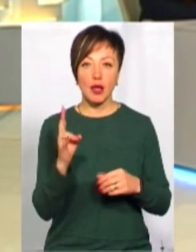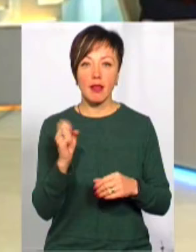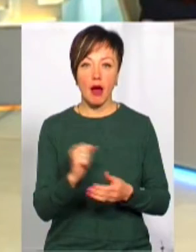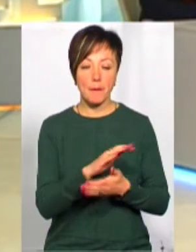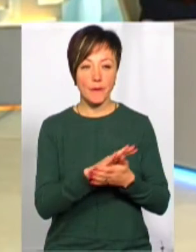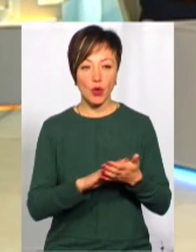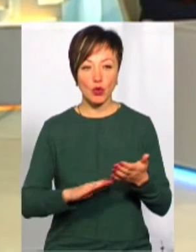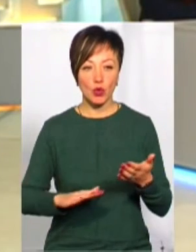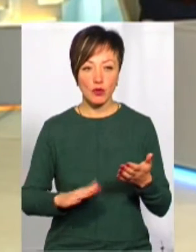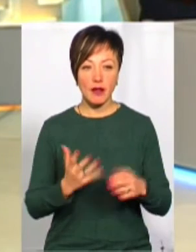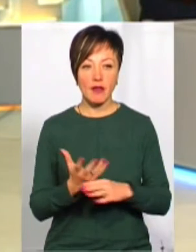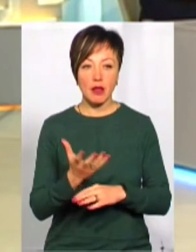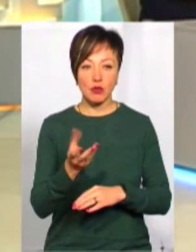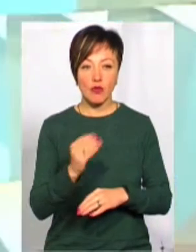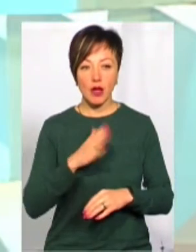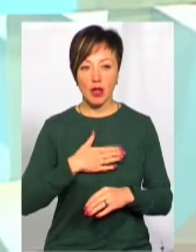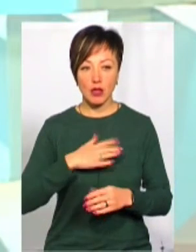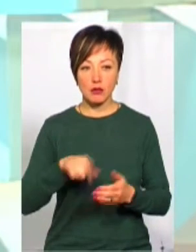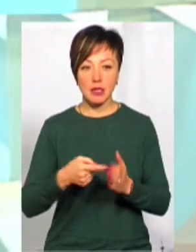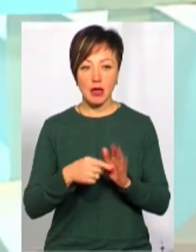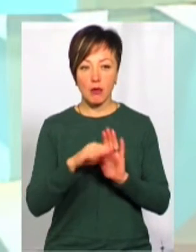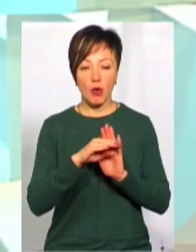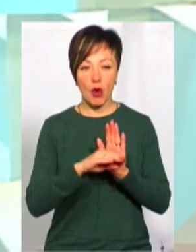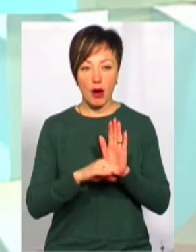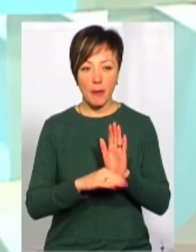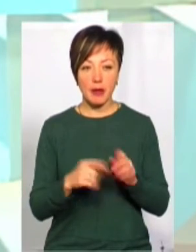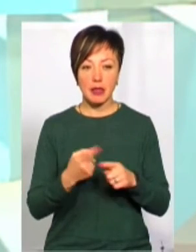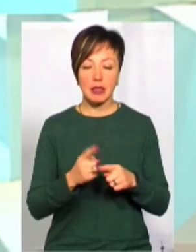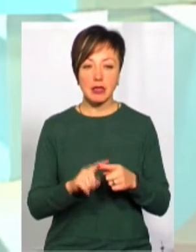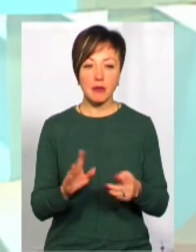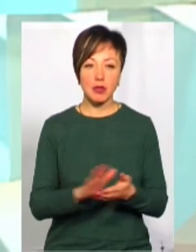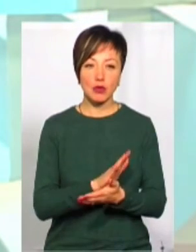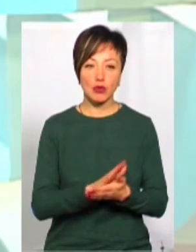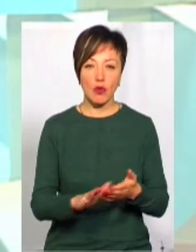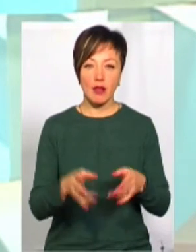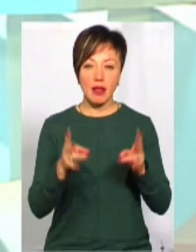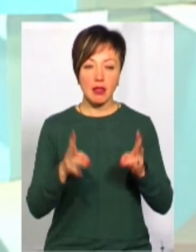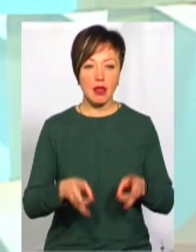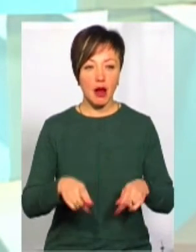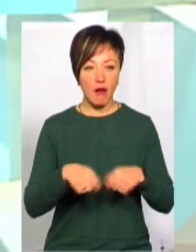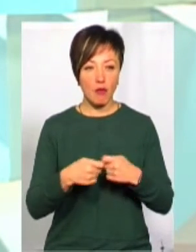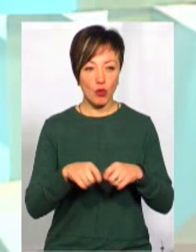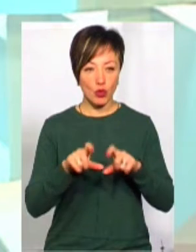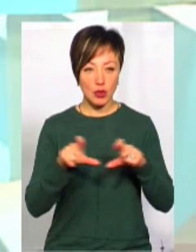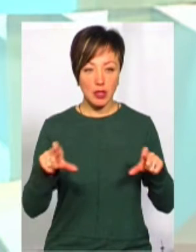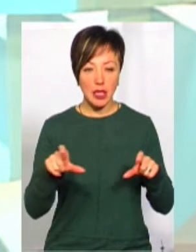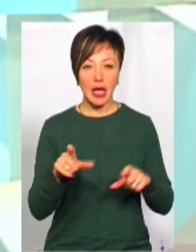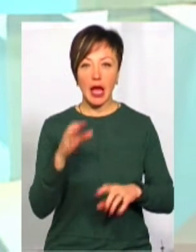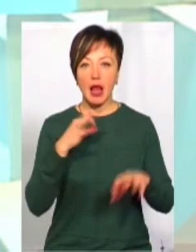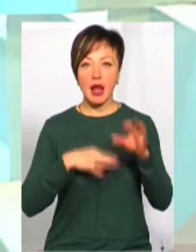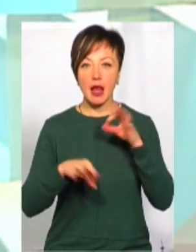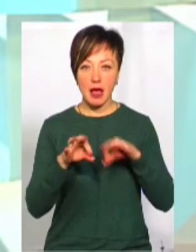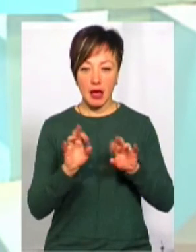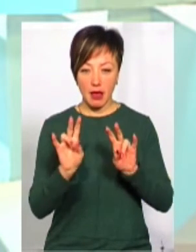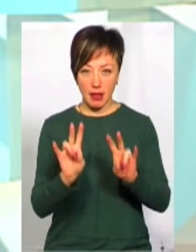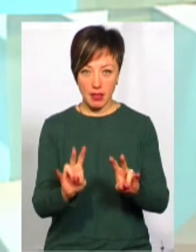продовження фінансування наших міських програм. Це і безкоштовні травпунти, це і ліки на тумбочку.